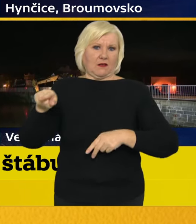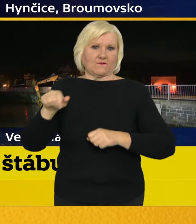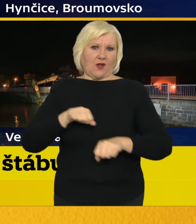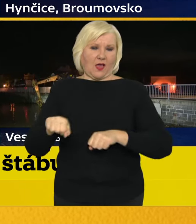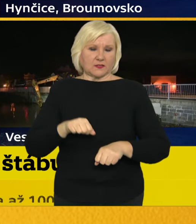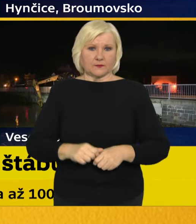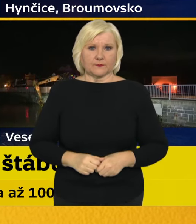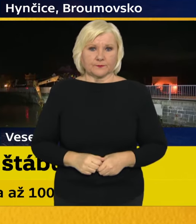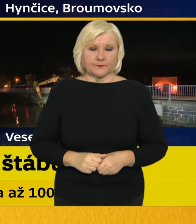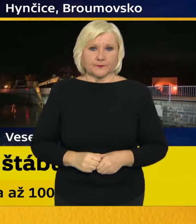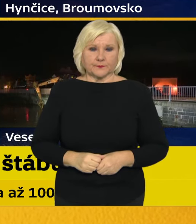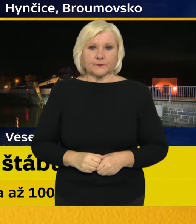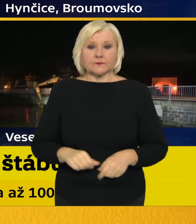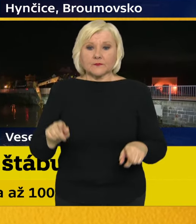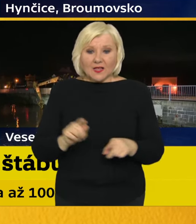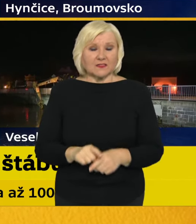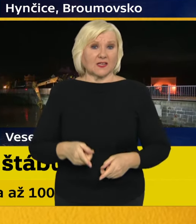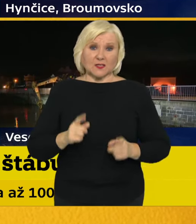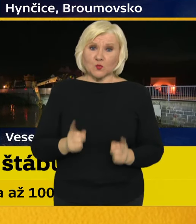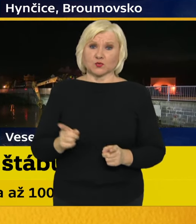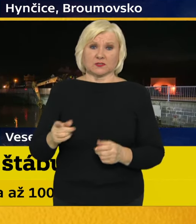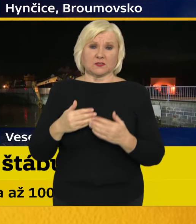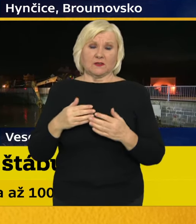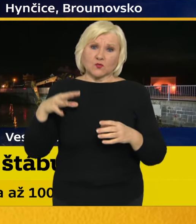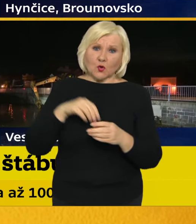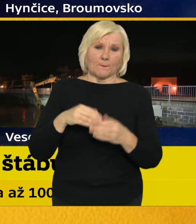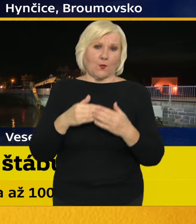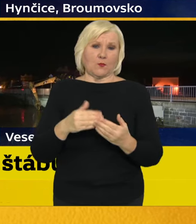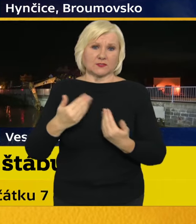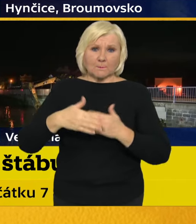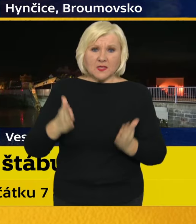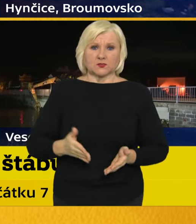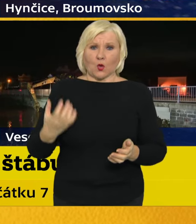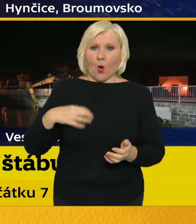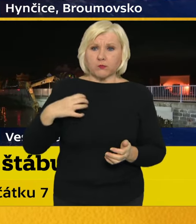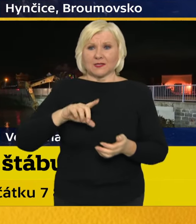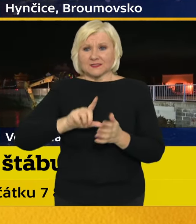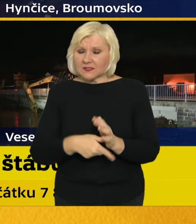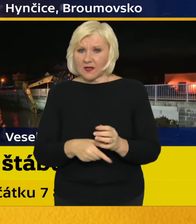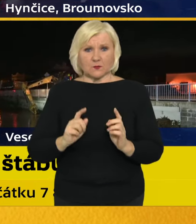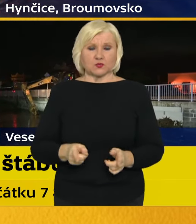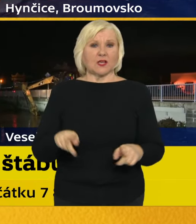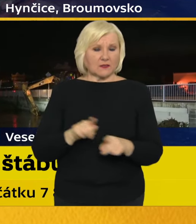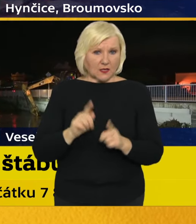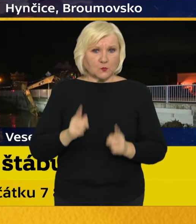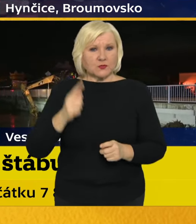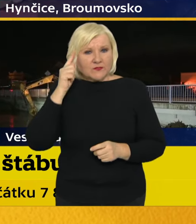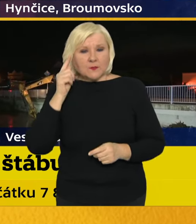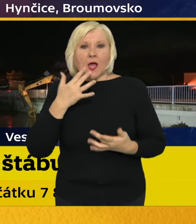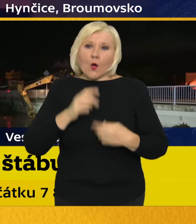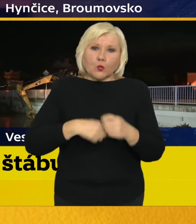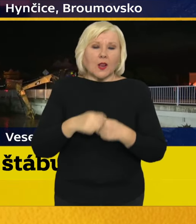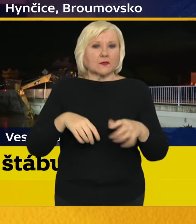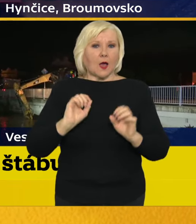A to, že se budou muset podílet města, obce, kraje a budeme muset dohromady vymyslet to, aby se život co nejdříve vrátil